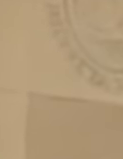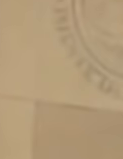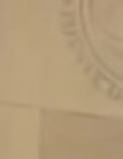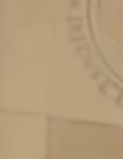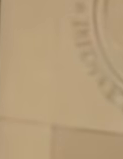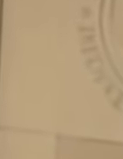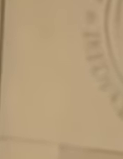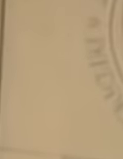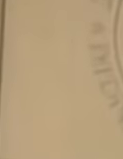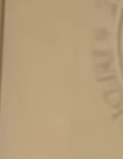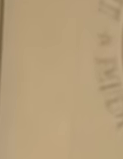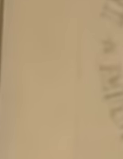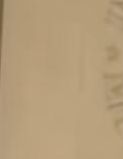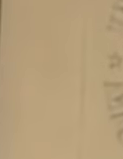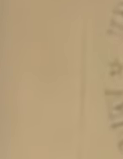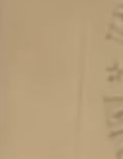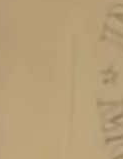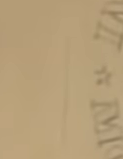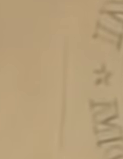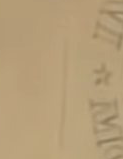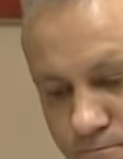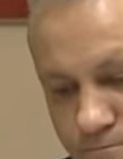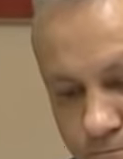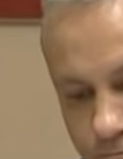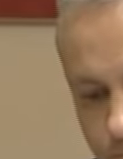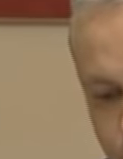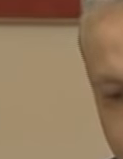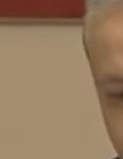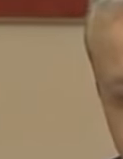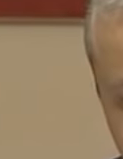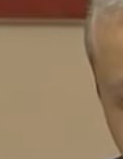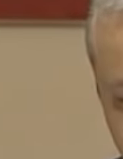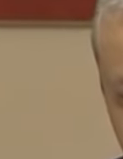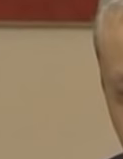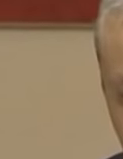Hleba stiže u Beograd. Ministar Dinkić ne odustaje od odbrzavanja plata.